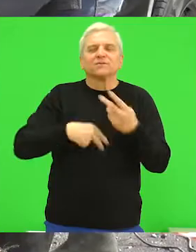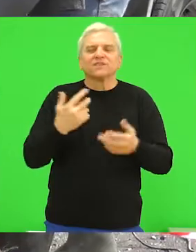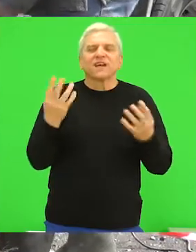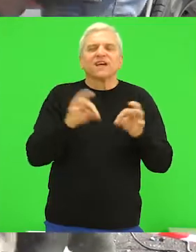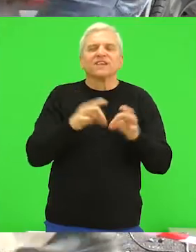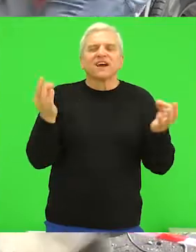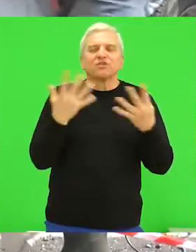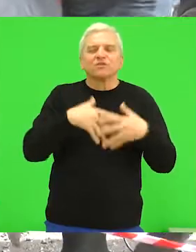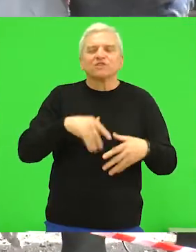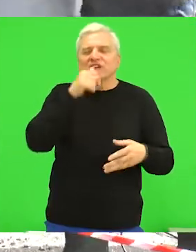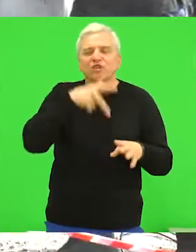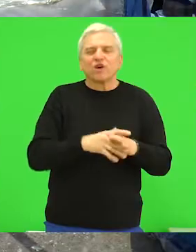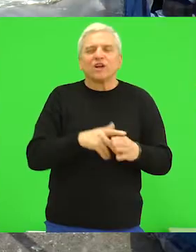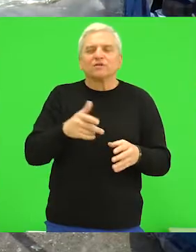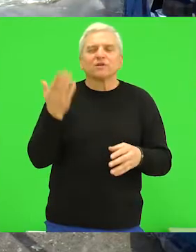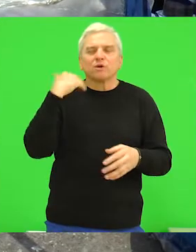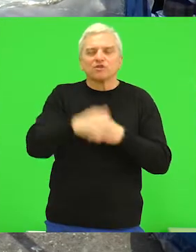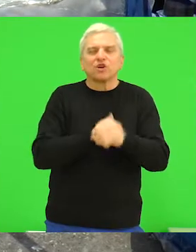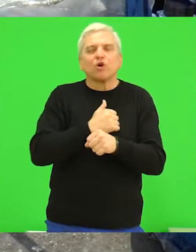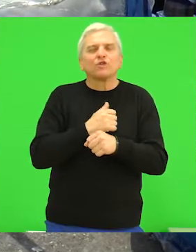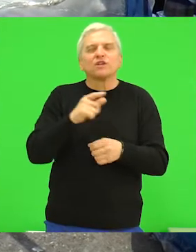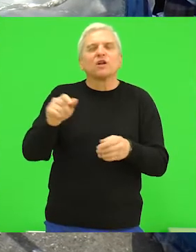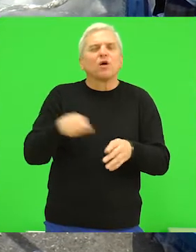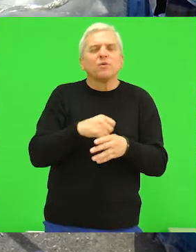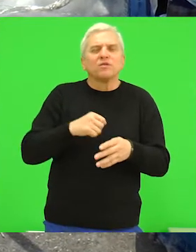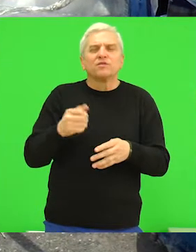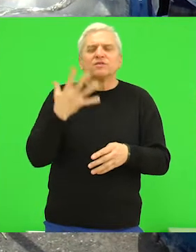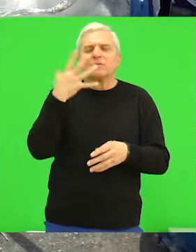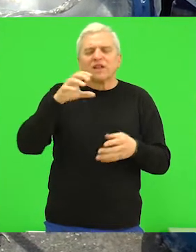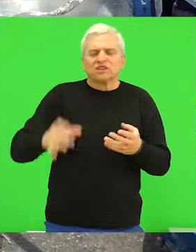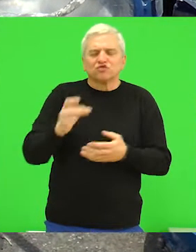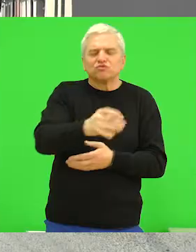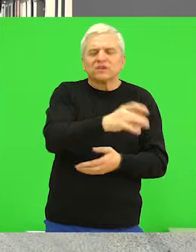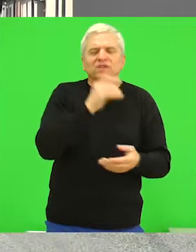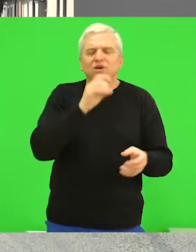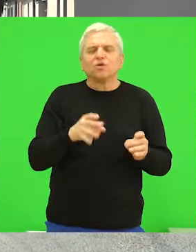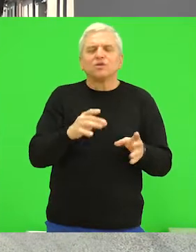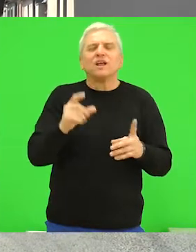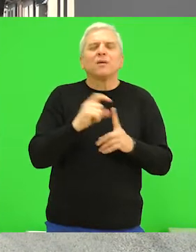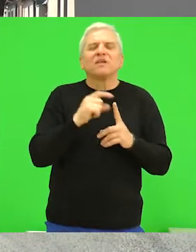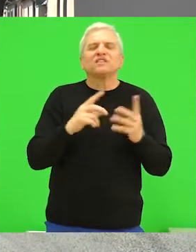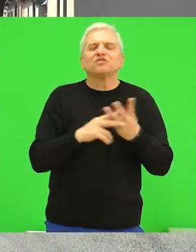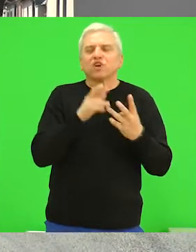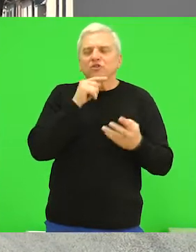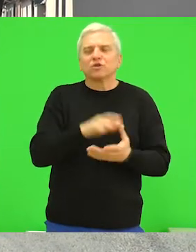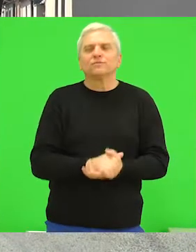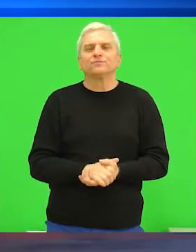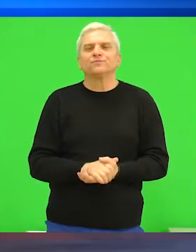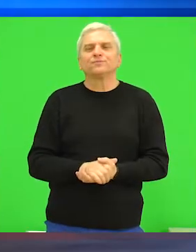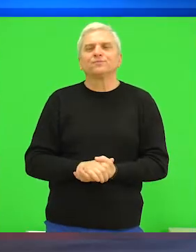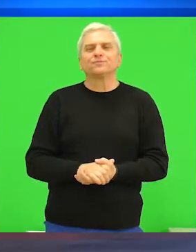radova javno preduzeće vodokanalu u toku prošle godine saniralo pet šahtova u ulici Petefišandora.